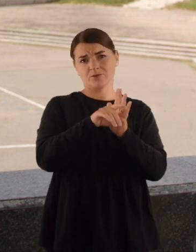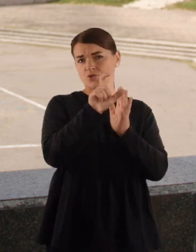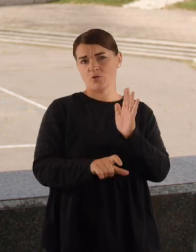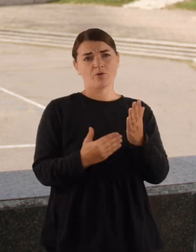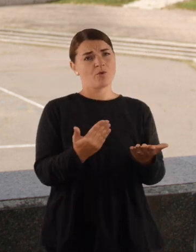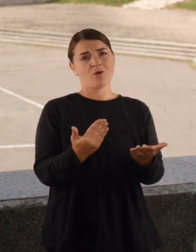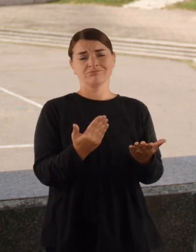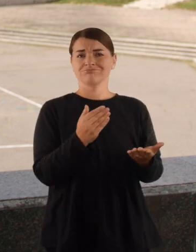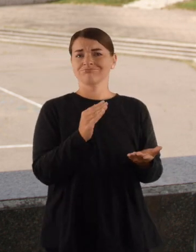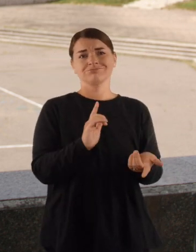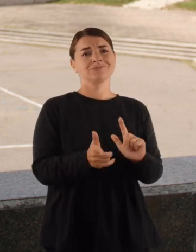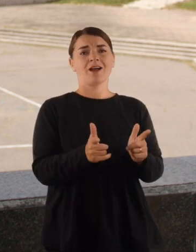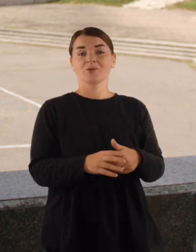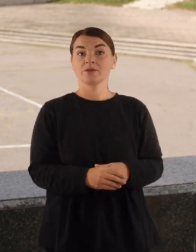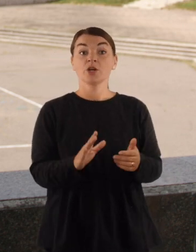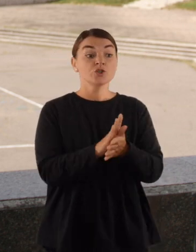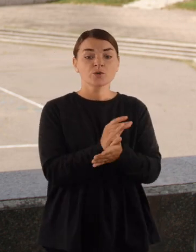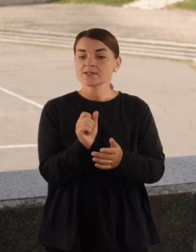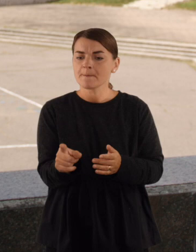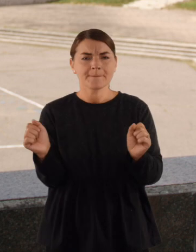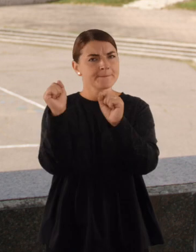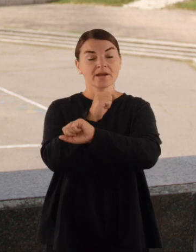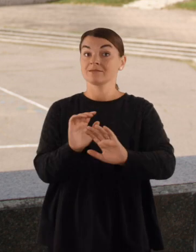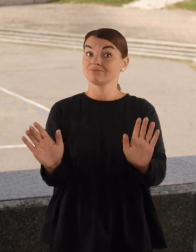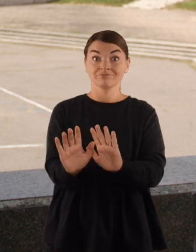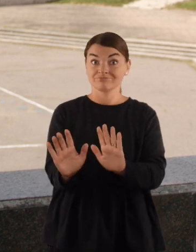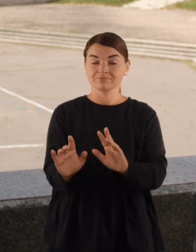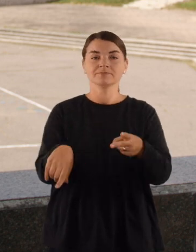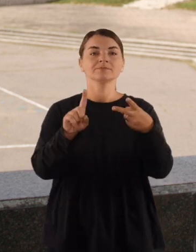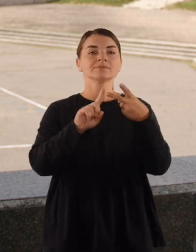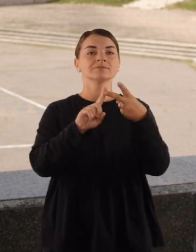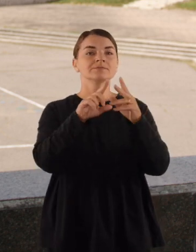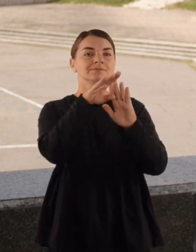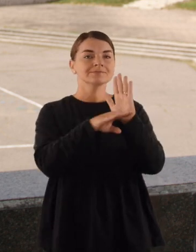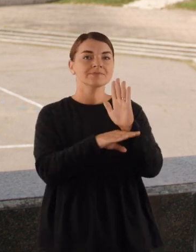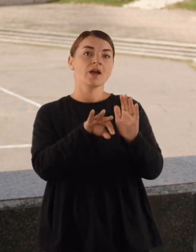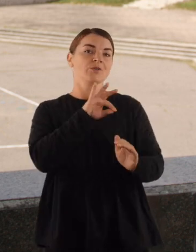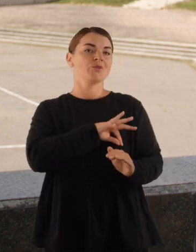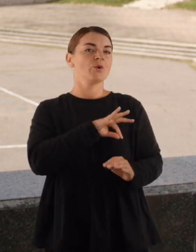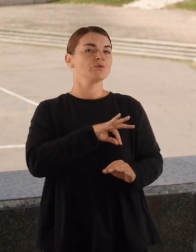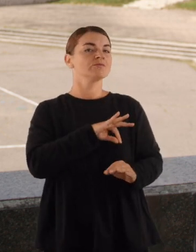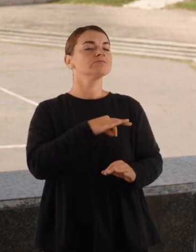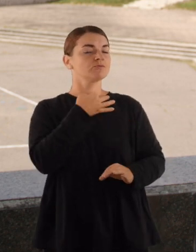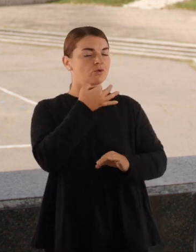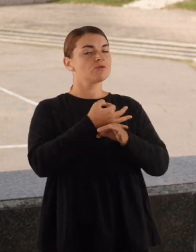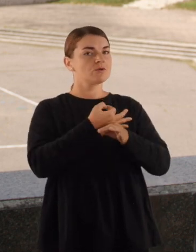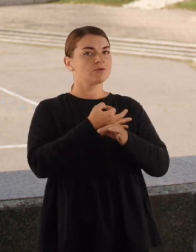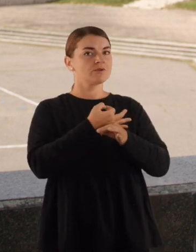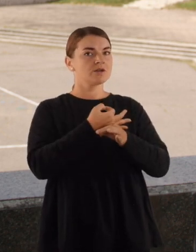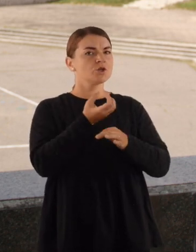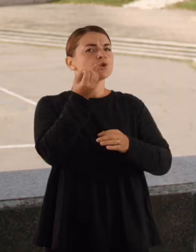elementariant. Taip ir pradžiai, kaip sakiau, nešiuklinti. Antra, iš tiesų, vartok labai atsakingai.